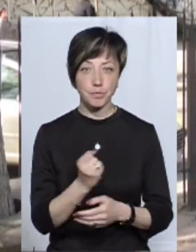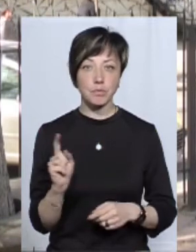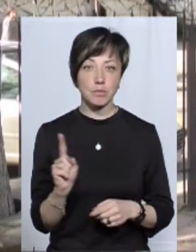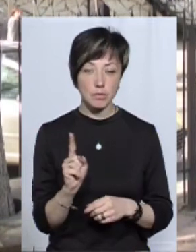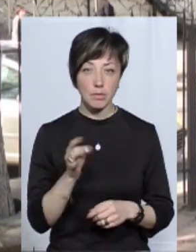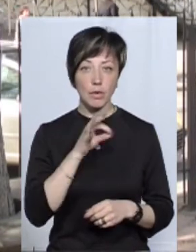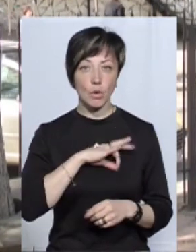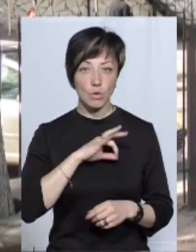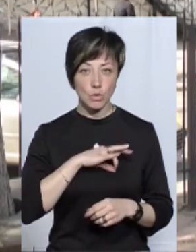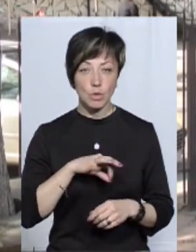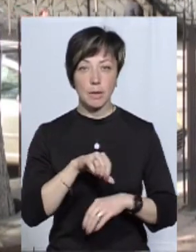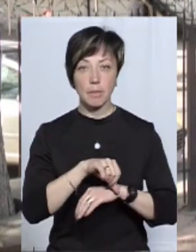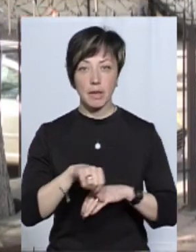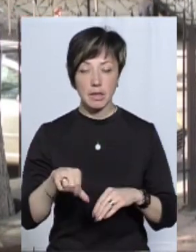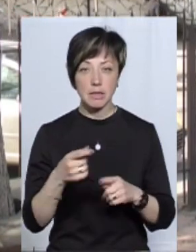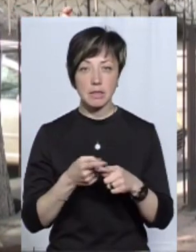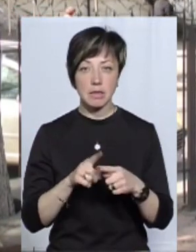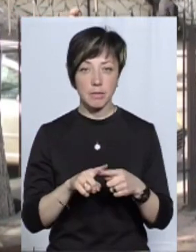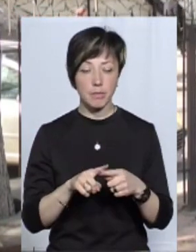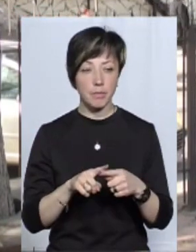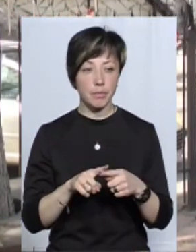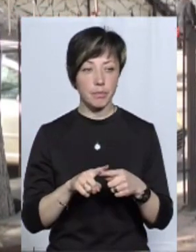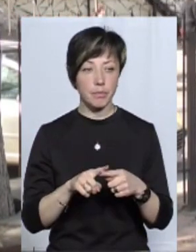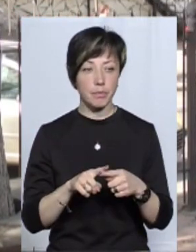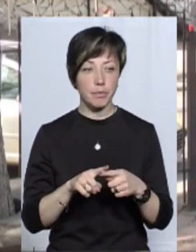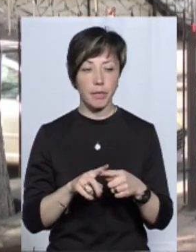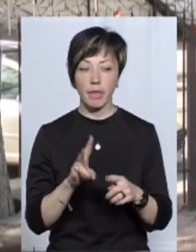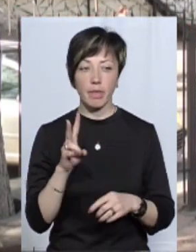користується митниця, скажімо так,